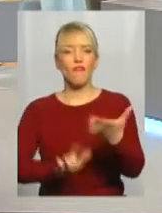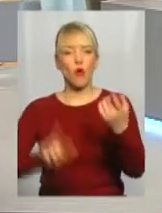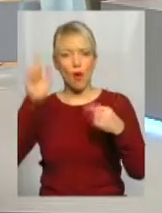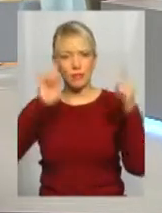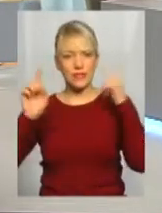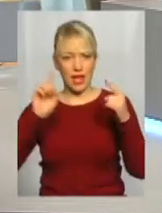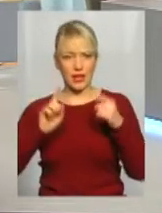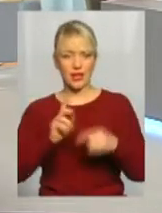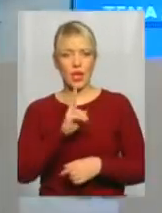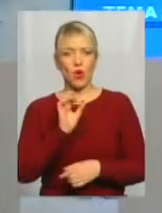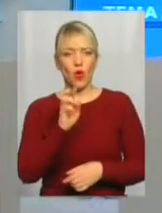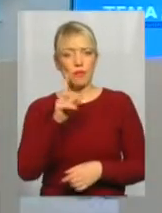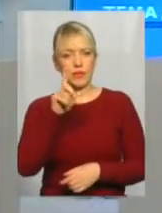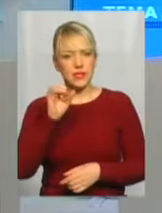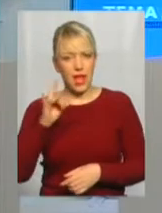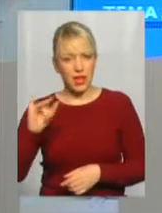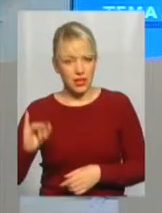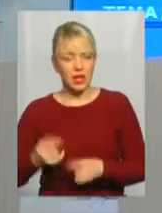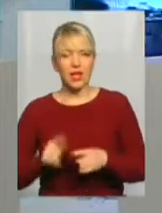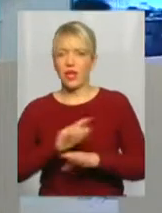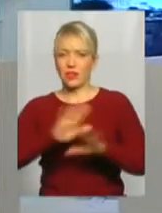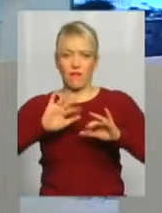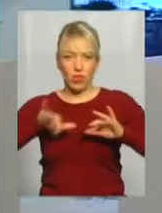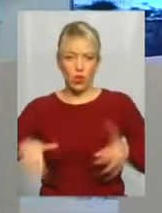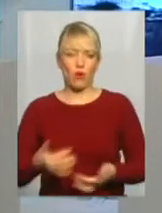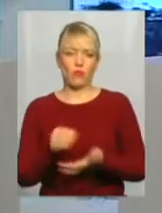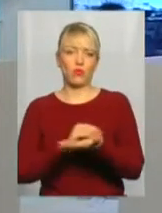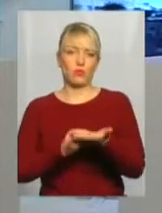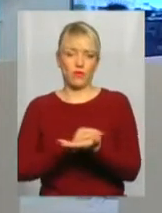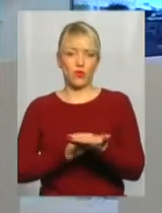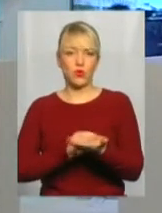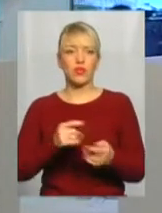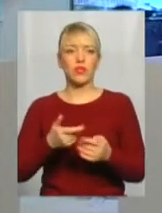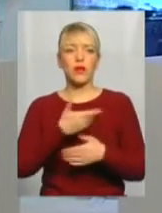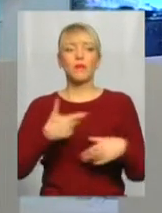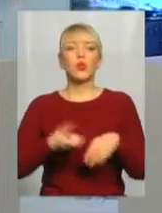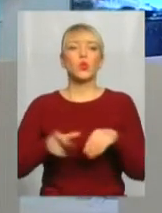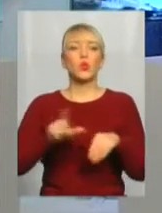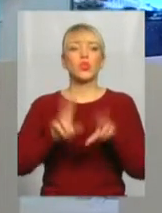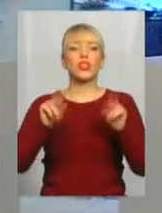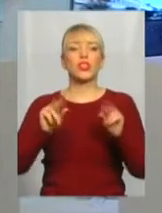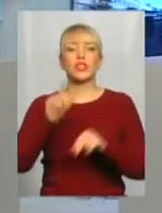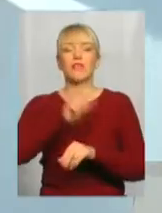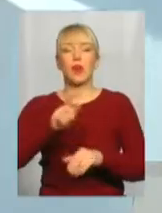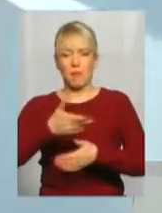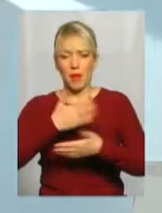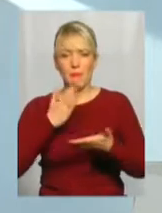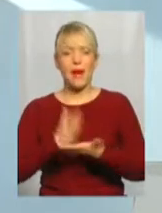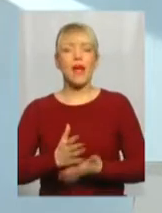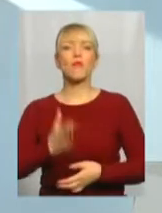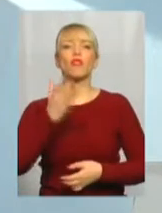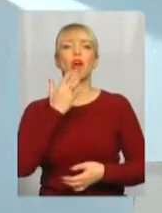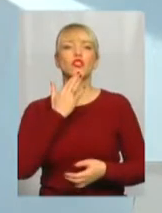найперше. І я знову таки не втомлююсь повторювати, що ми дуже щасливі люди, ми маємо національну